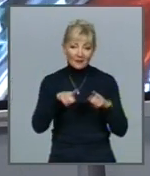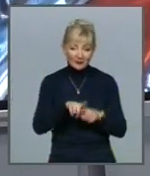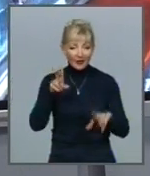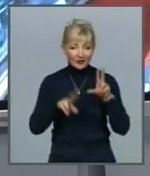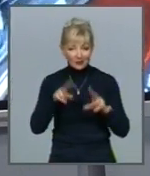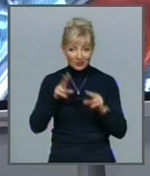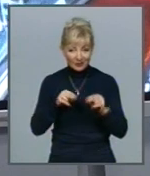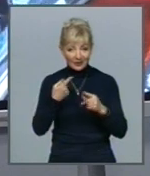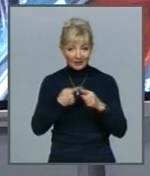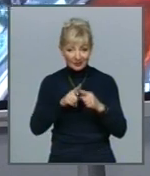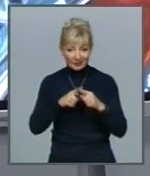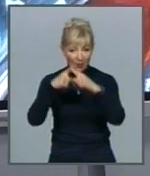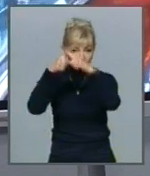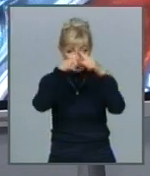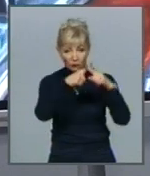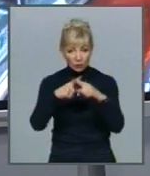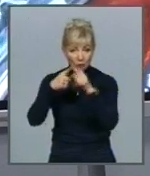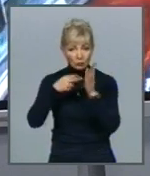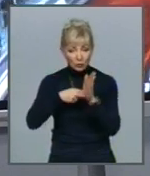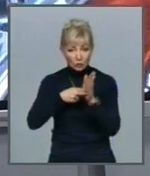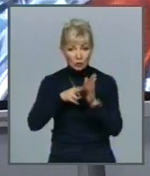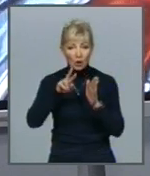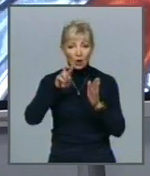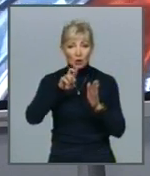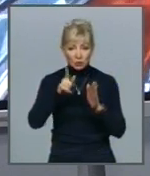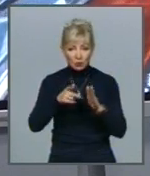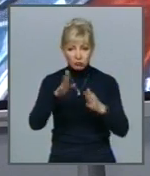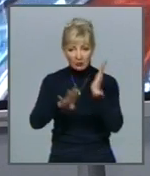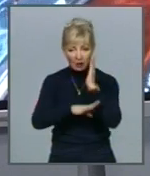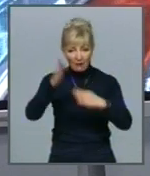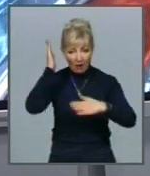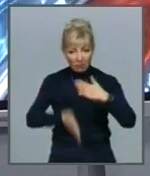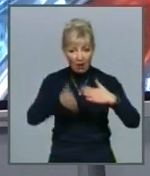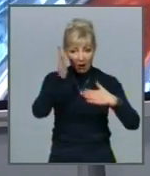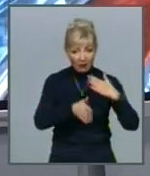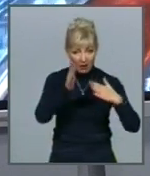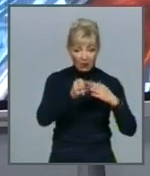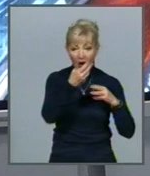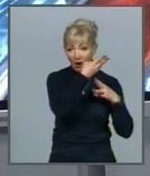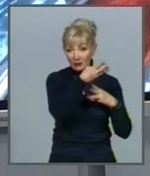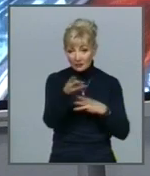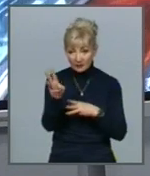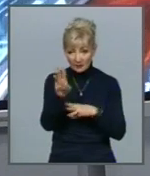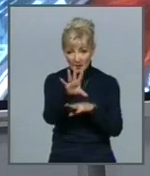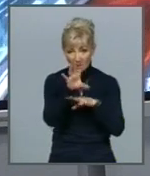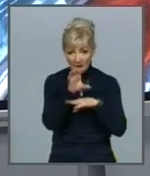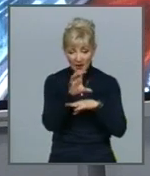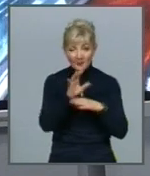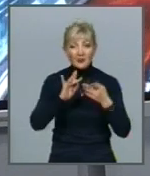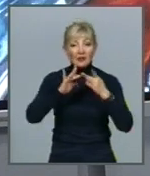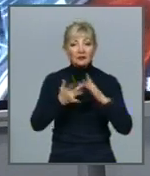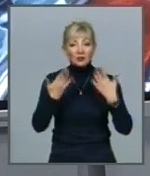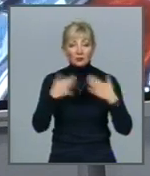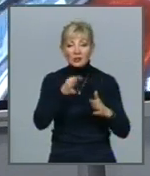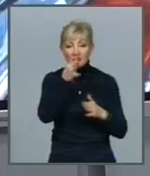провідник поїзду Коли вийшов на перон, щоб Наколоти дров А перехожі якраз зняли це на відео Користувачі соцмереж вже